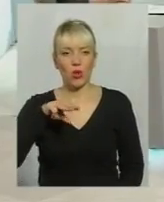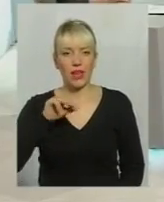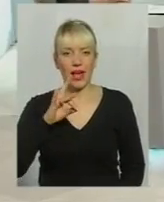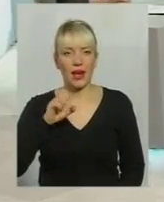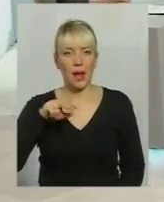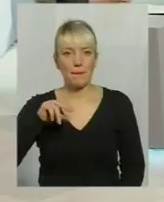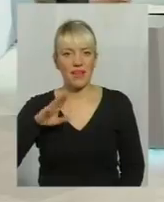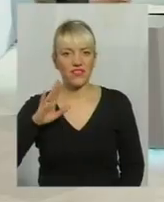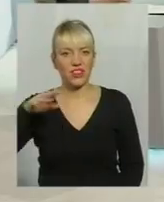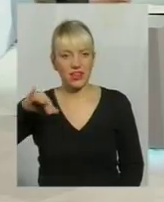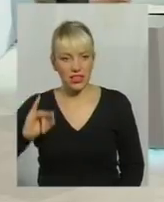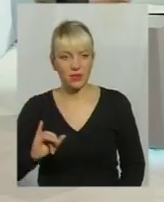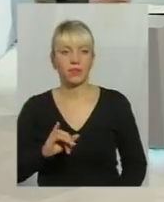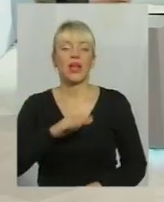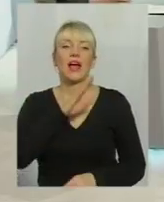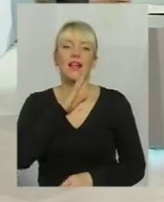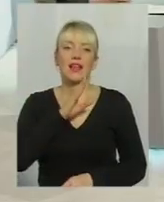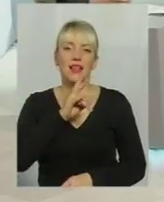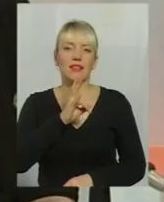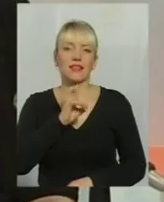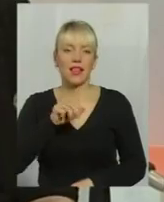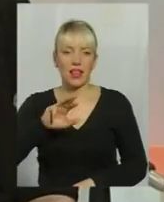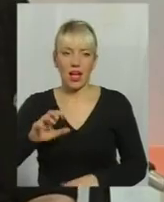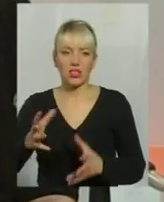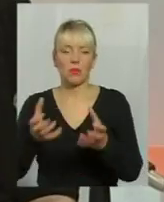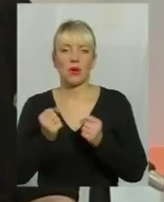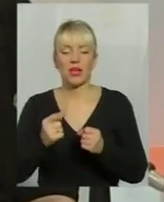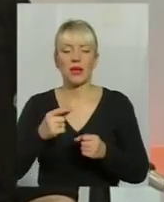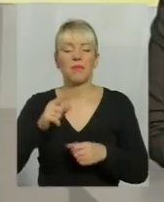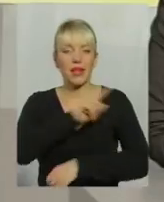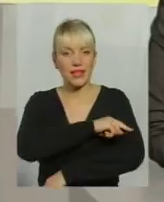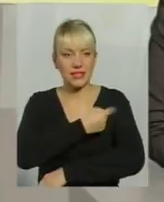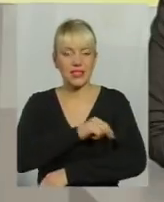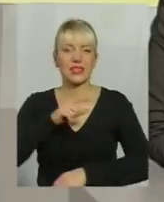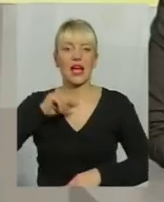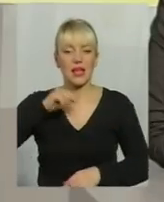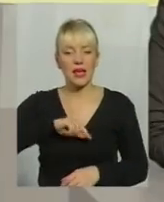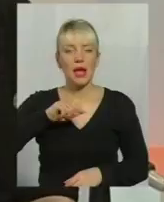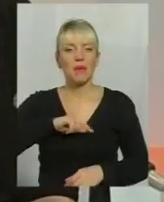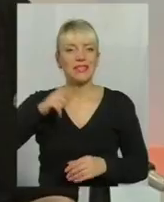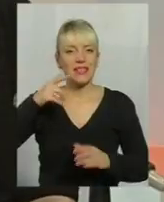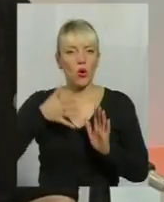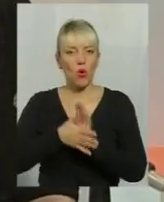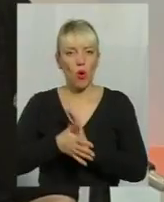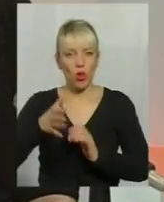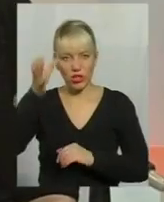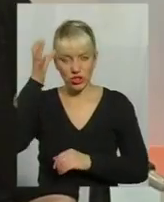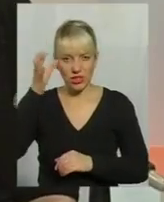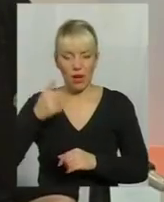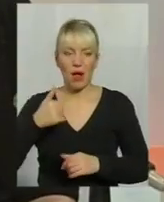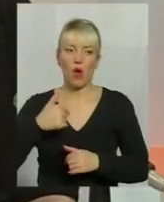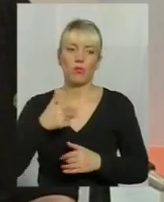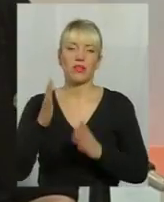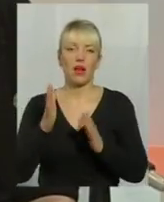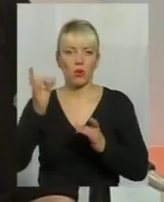Наталья получила і медицинське, і психологічне образовання, у мене гуманітарне образовання, і ми до сих